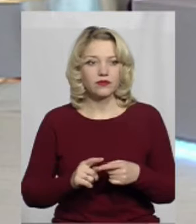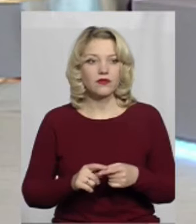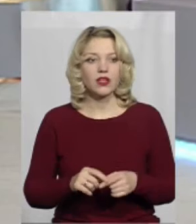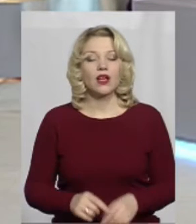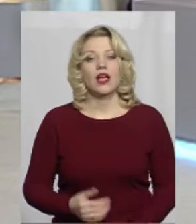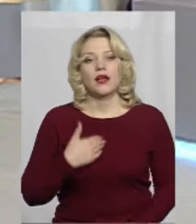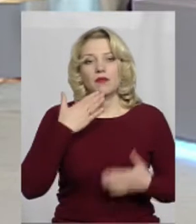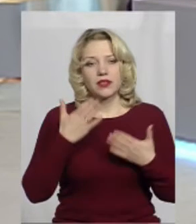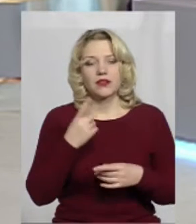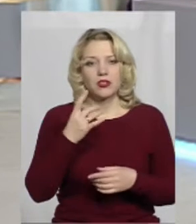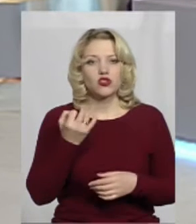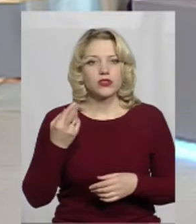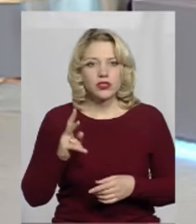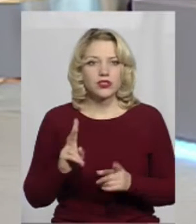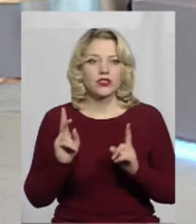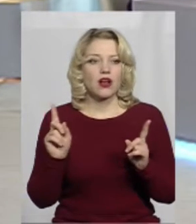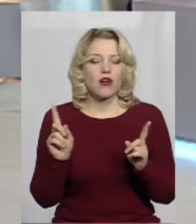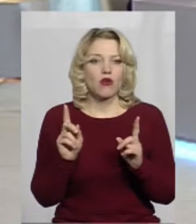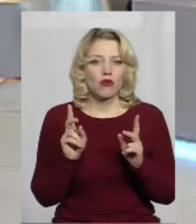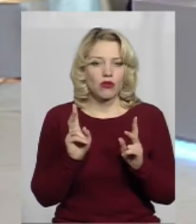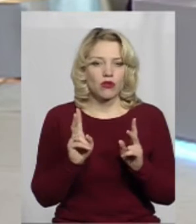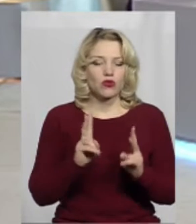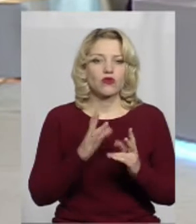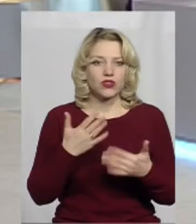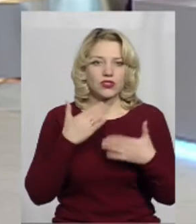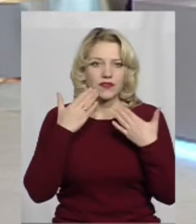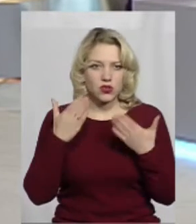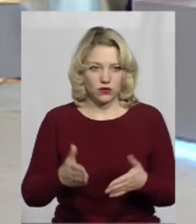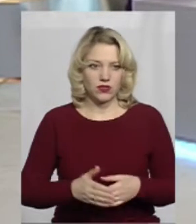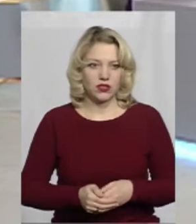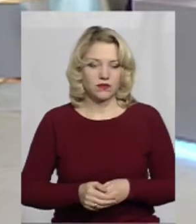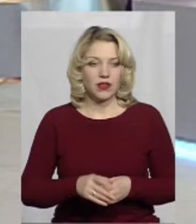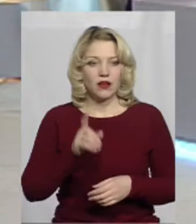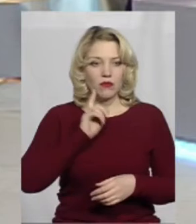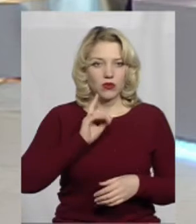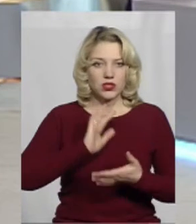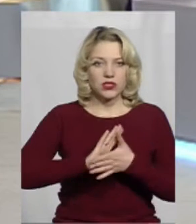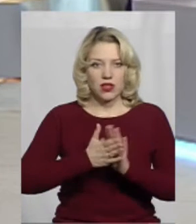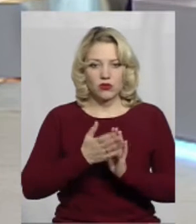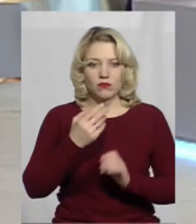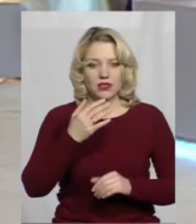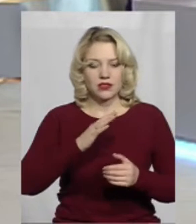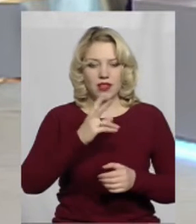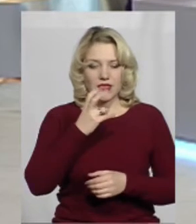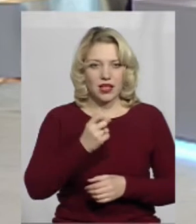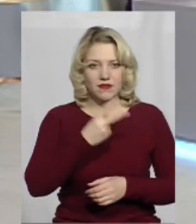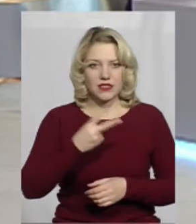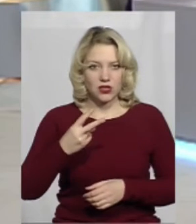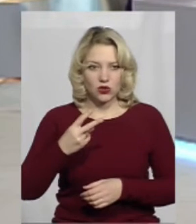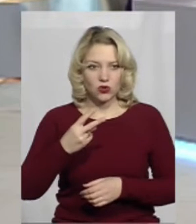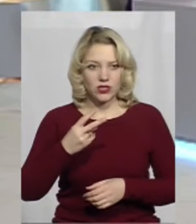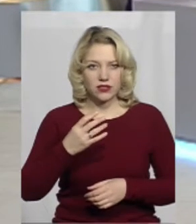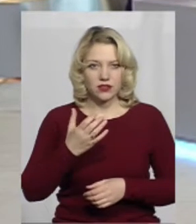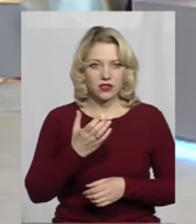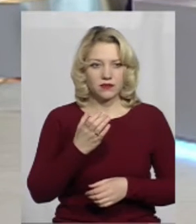звернулися за субсидіями і вітак претендують потрапити в цей перший етап? Поки що, станом на 22 грудня,